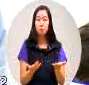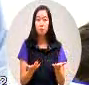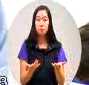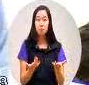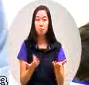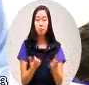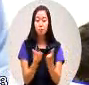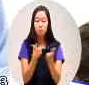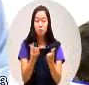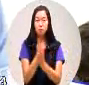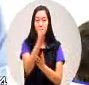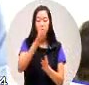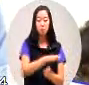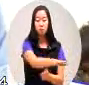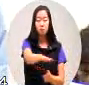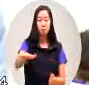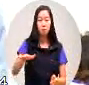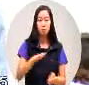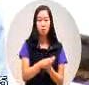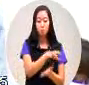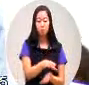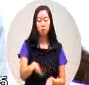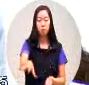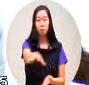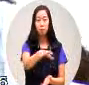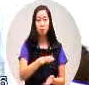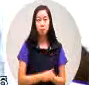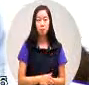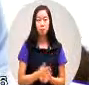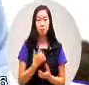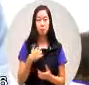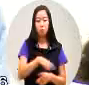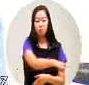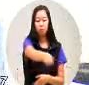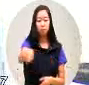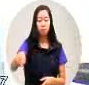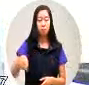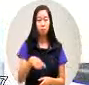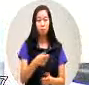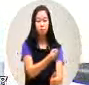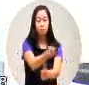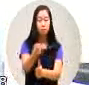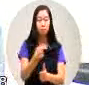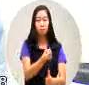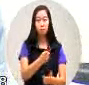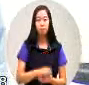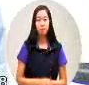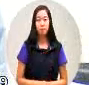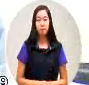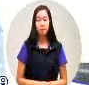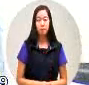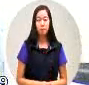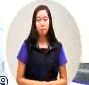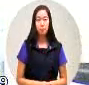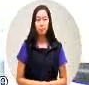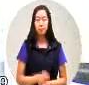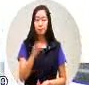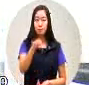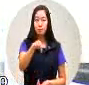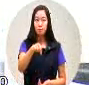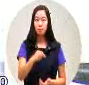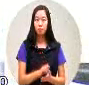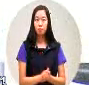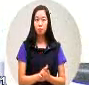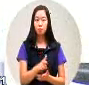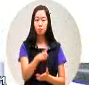一块好的地方一块好的地我就圈起来啊这个是皇族的土